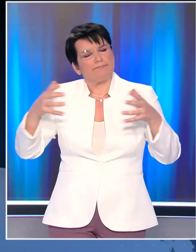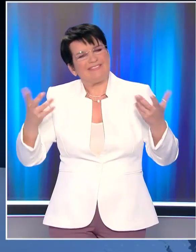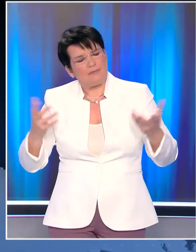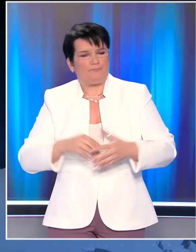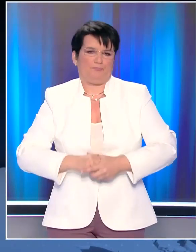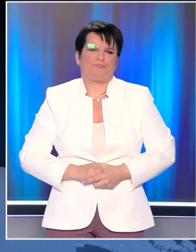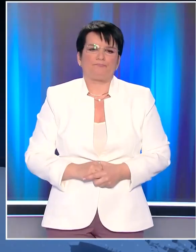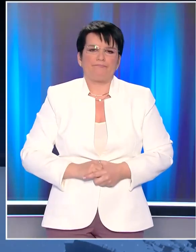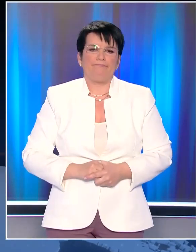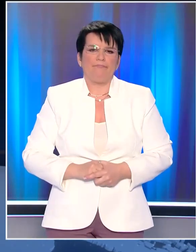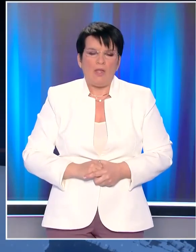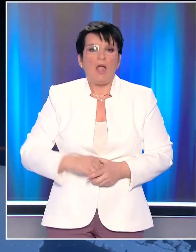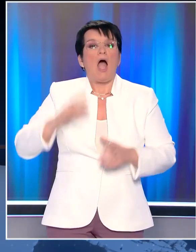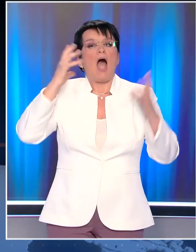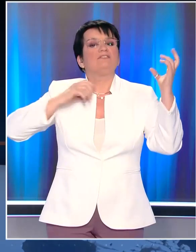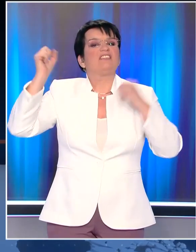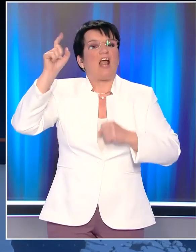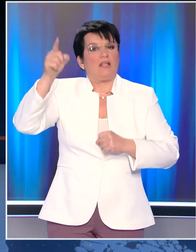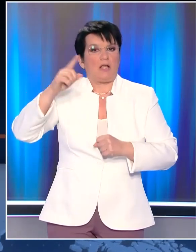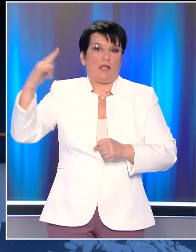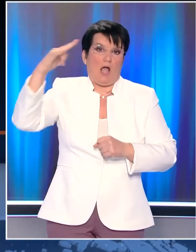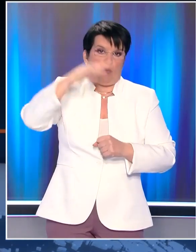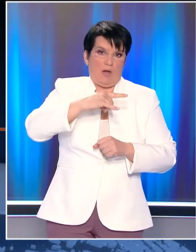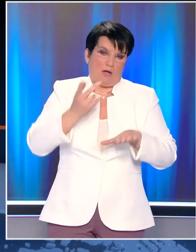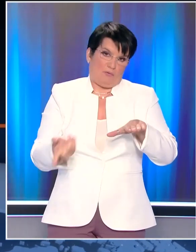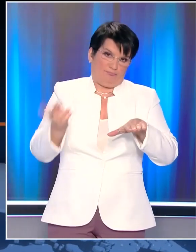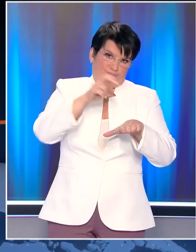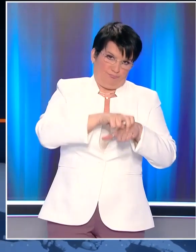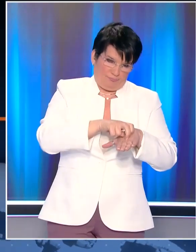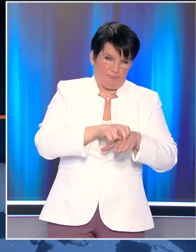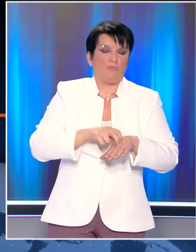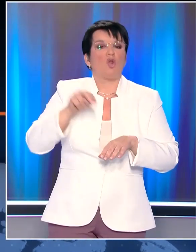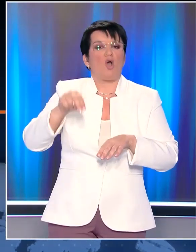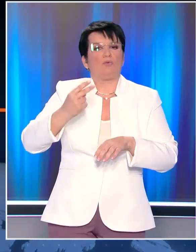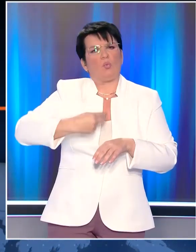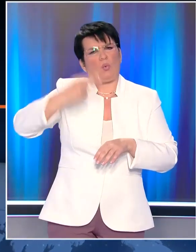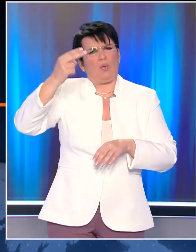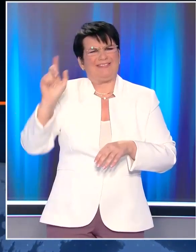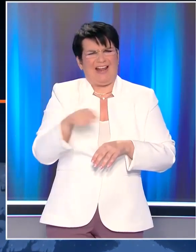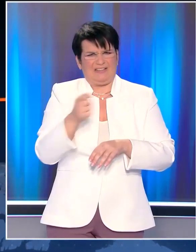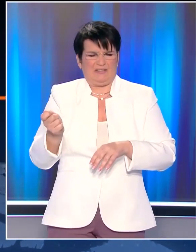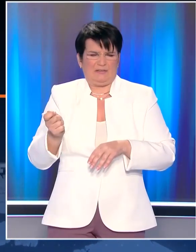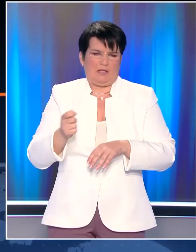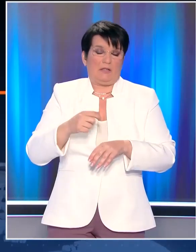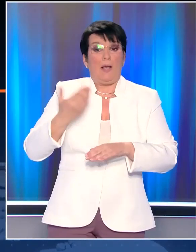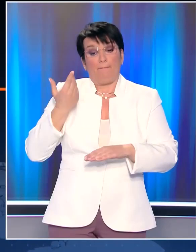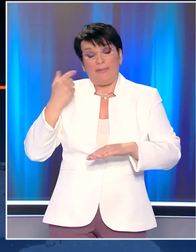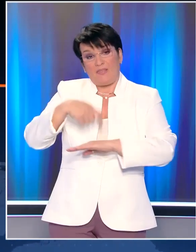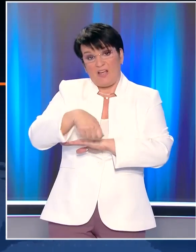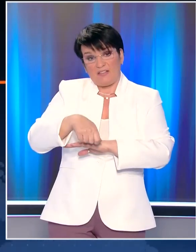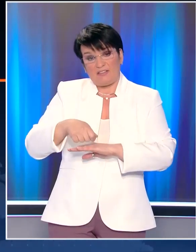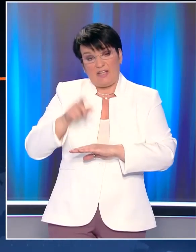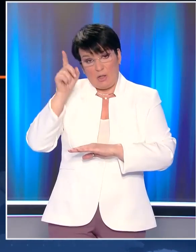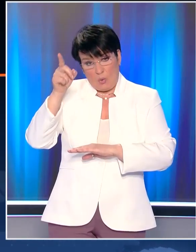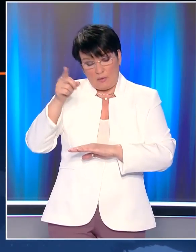επιστροφής επιβιβάστηκε ο Νόβακ Τζόκοβιτς, που έμεινε οριστικά εκτός Αυστραλιανού Open. Νωρίτερα το όμοσπονδιακό δικαστήριο της